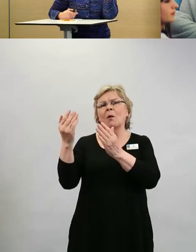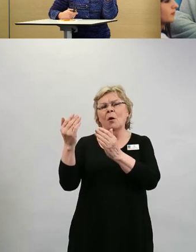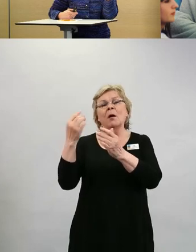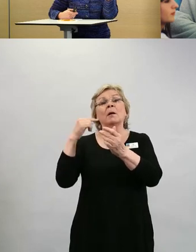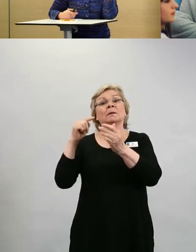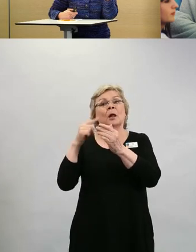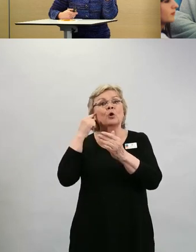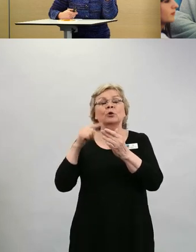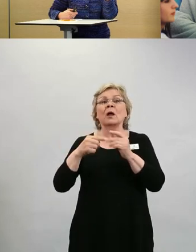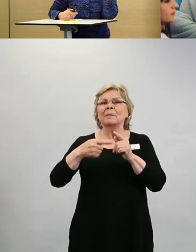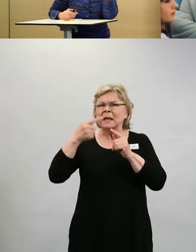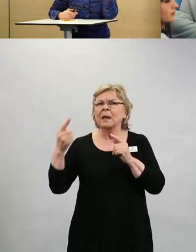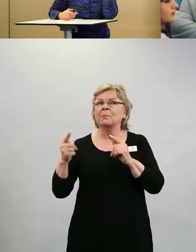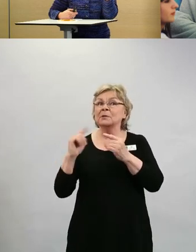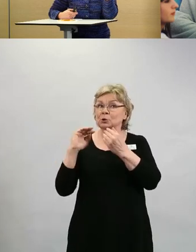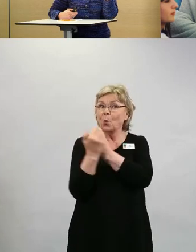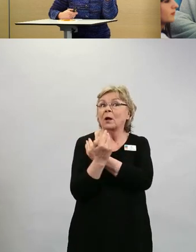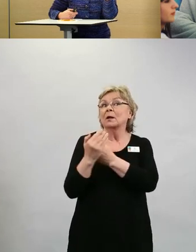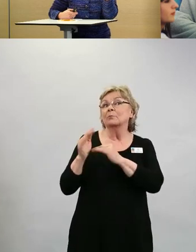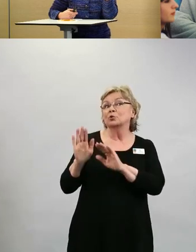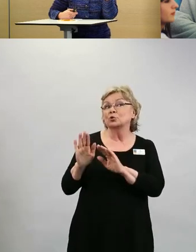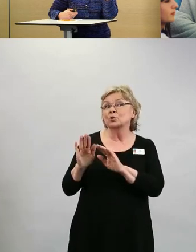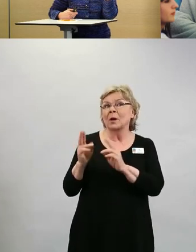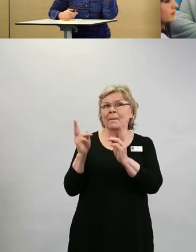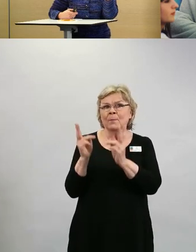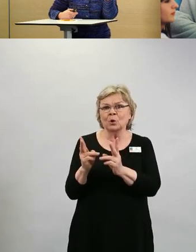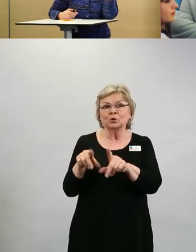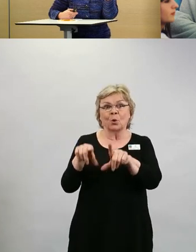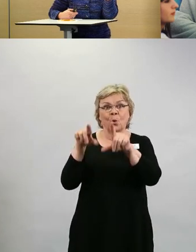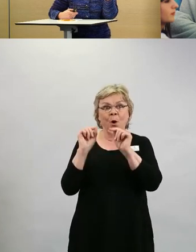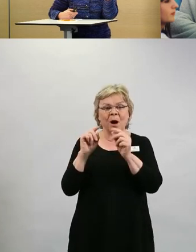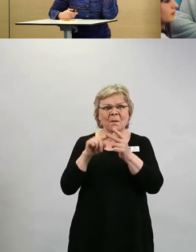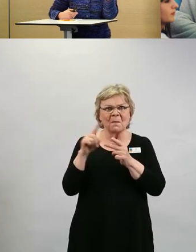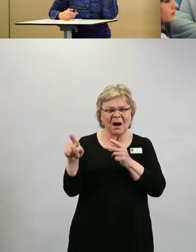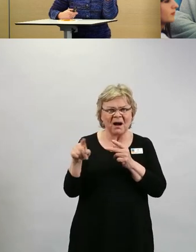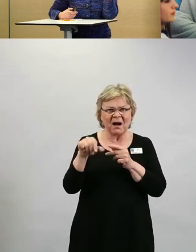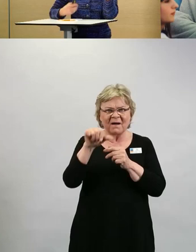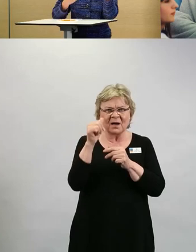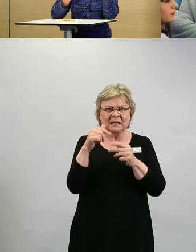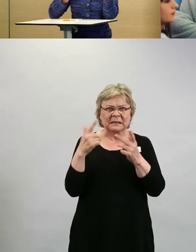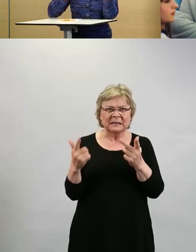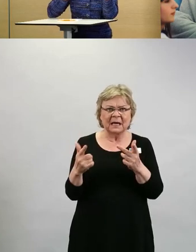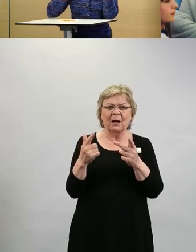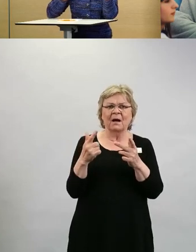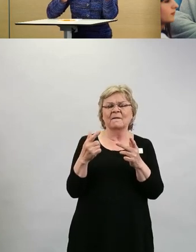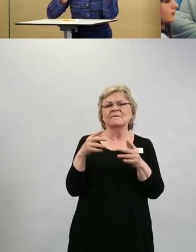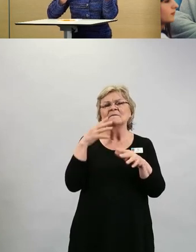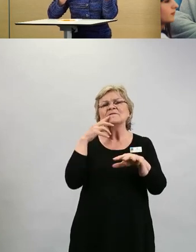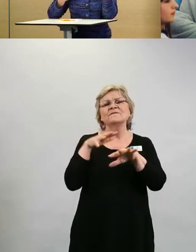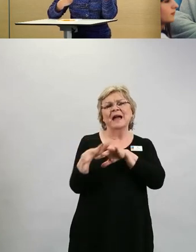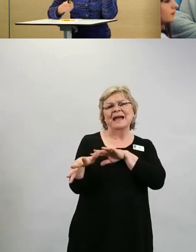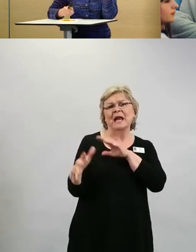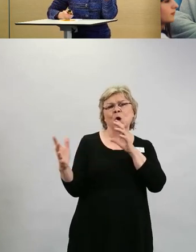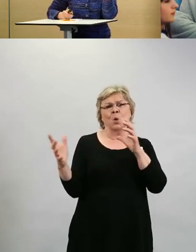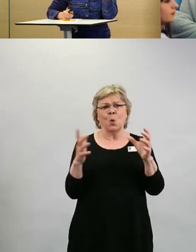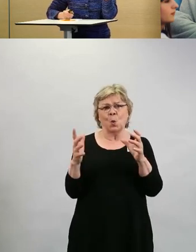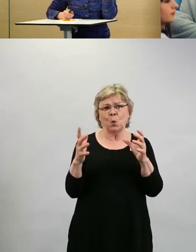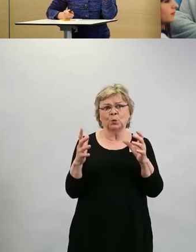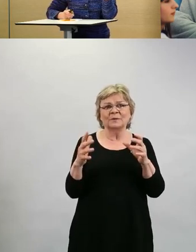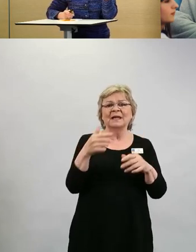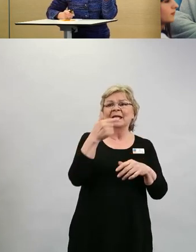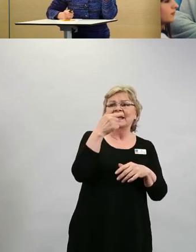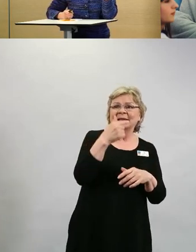-rokotteilla. Siellä on nähty näitä harvinaisia haittoja, näitä veren hyytymishäiriöitä, joista käytetään tuommoista lyhennettä TTS eli